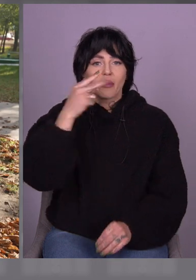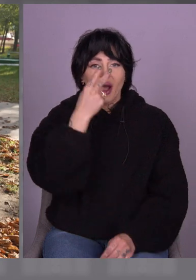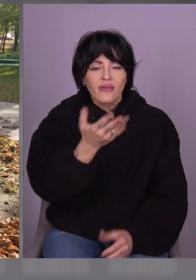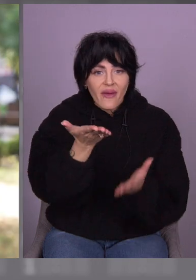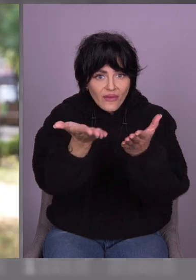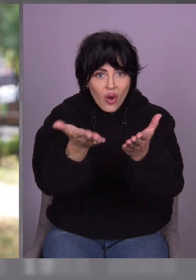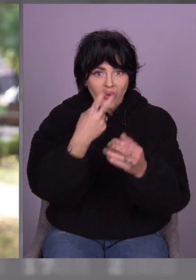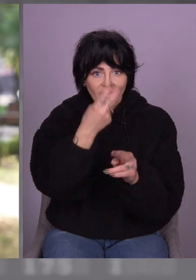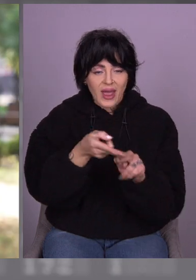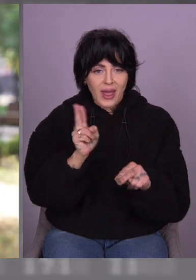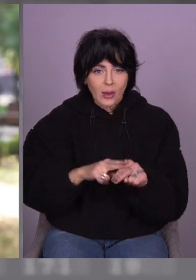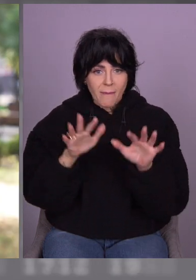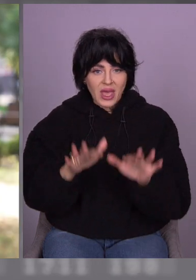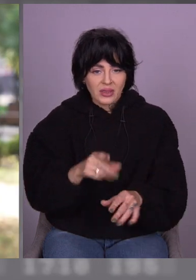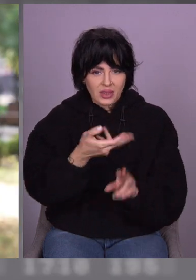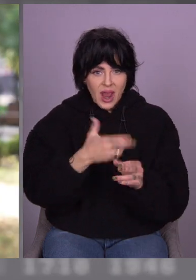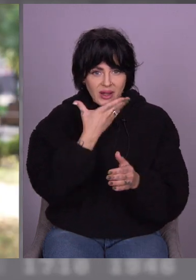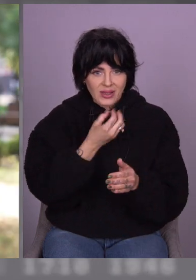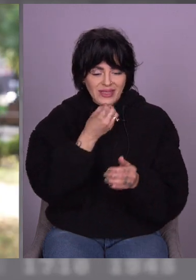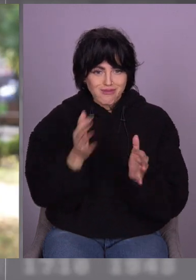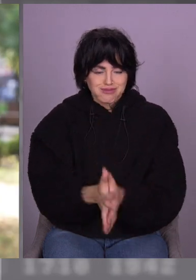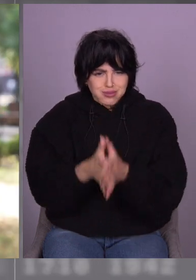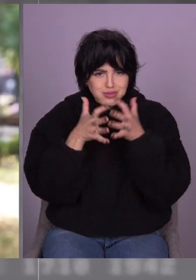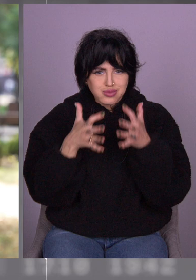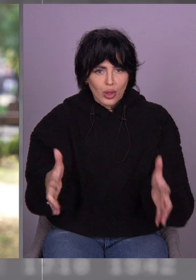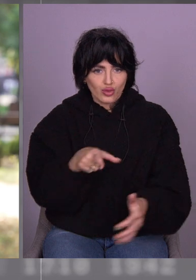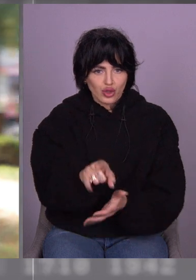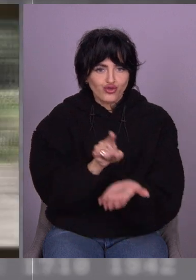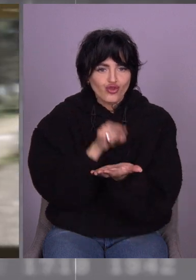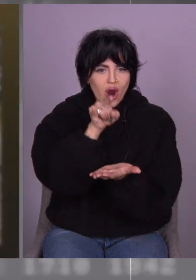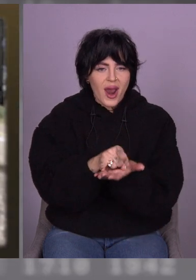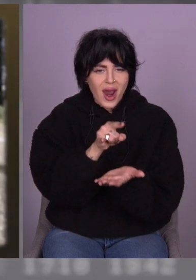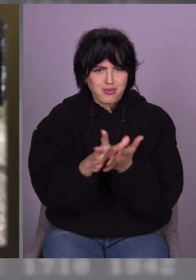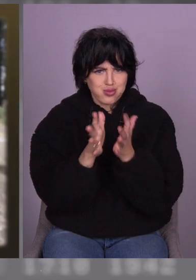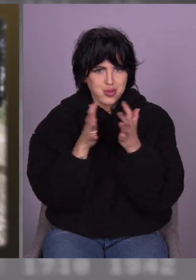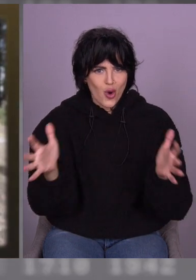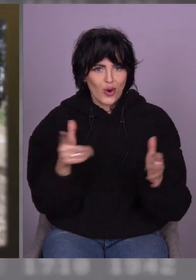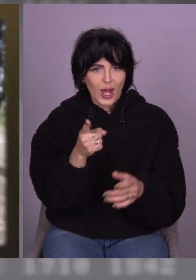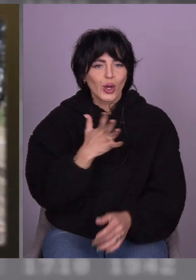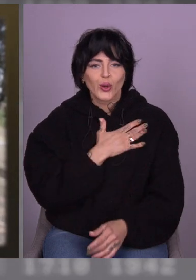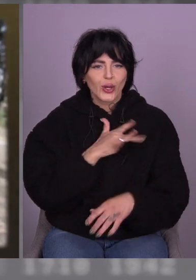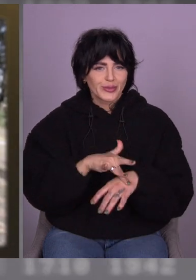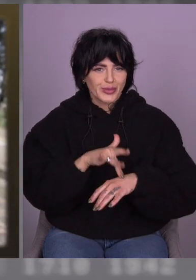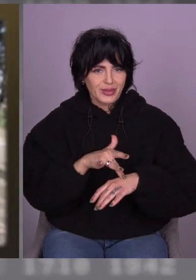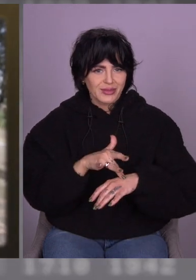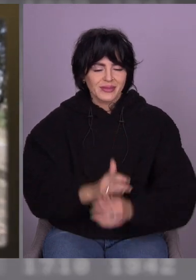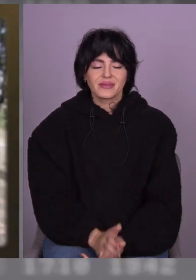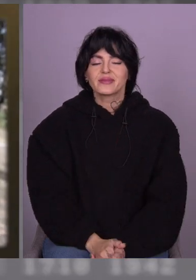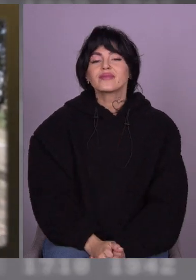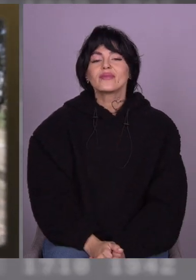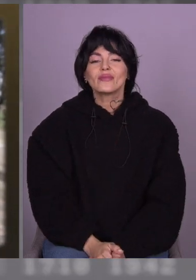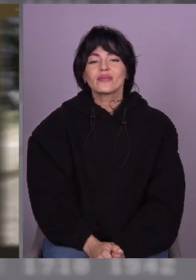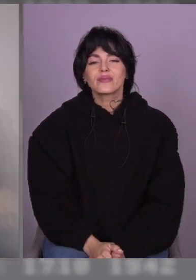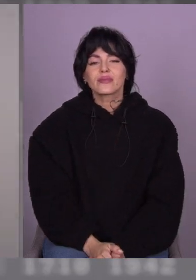тато, дивись, це така дивина, що тут жава стоїть, велика, така скульптура, така